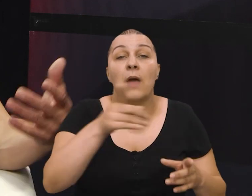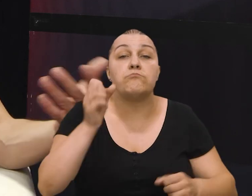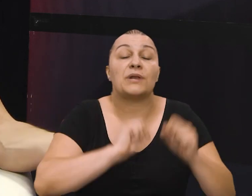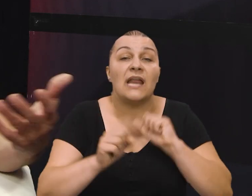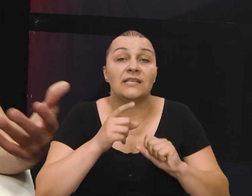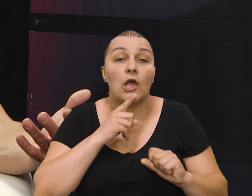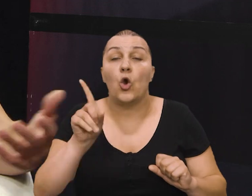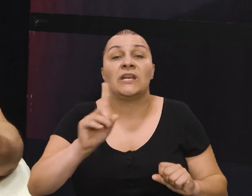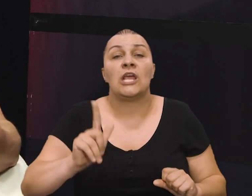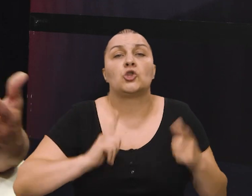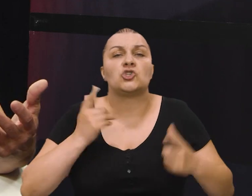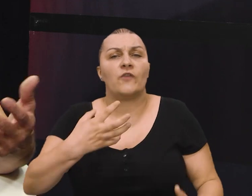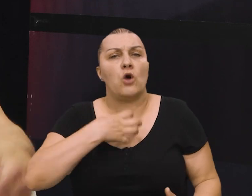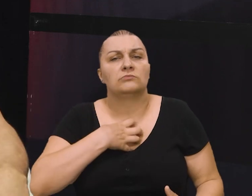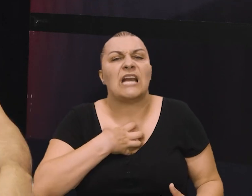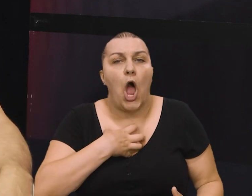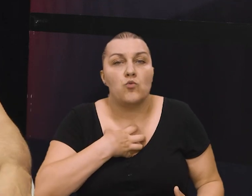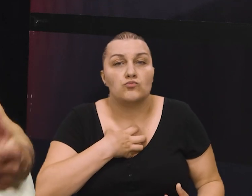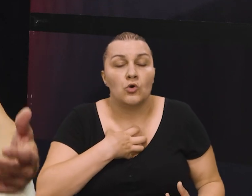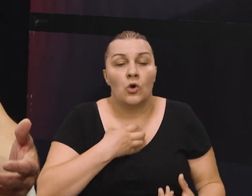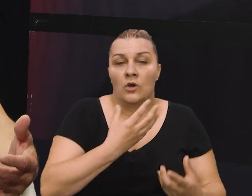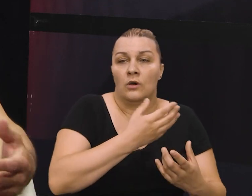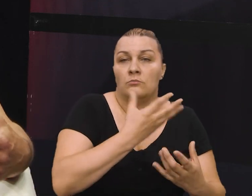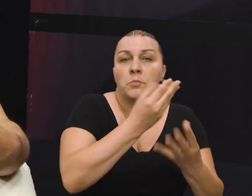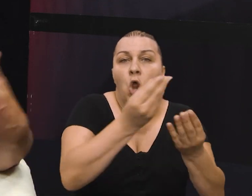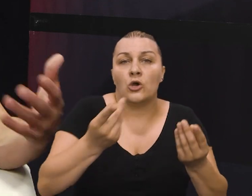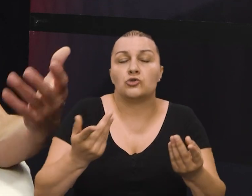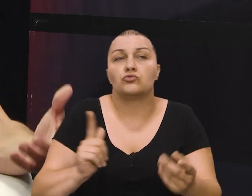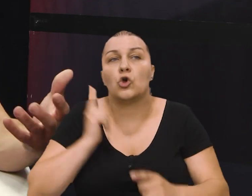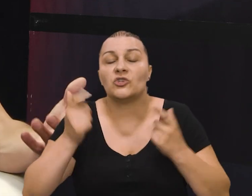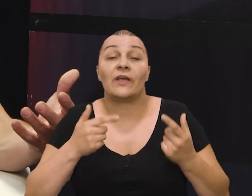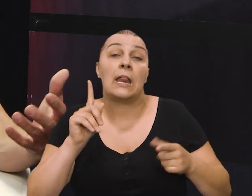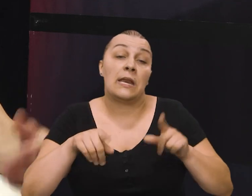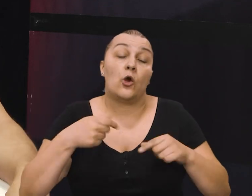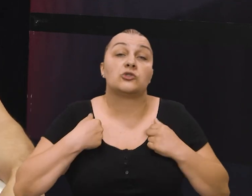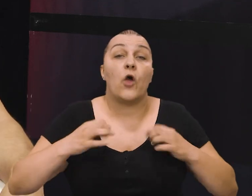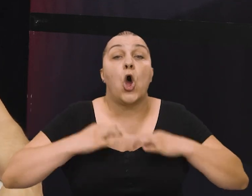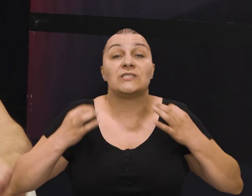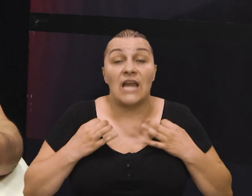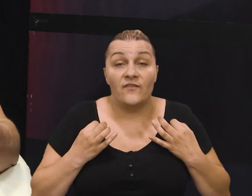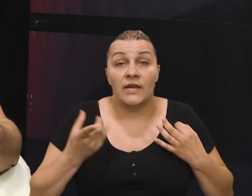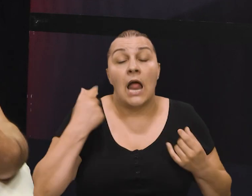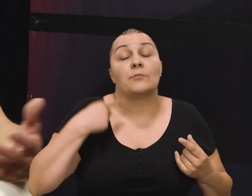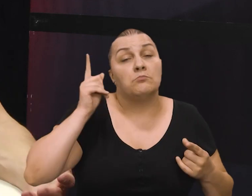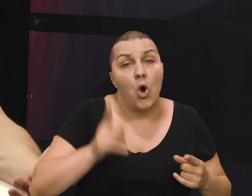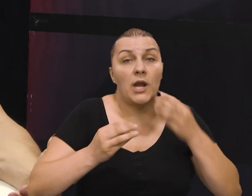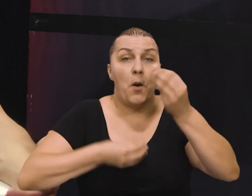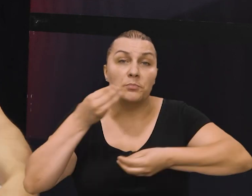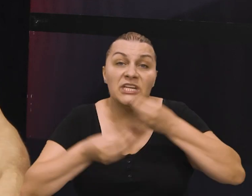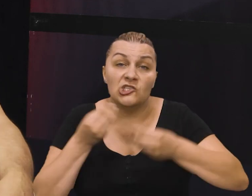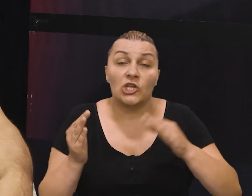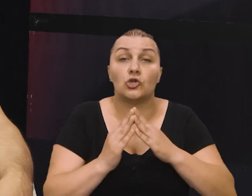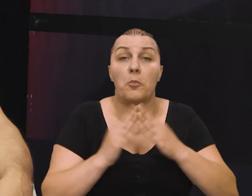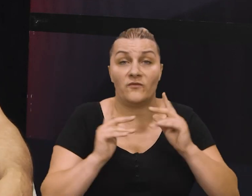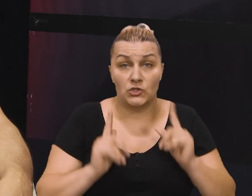doživio traumu kroz ovo vrijeme maso je nas doživilo neko svoje ozdravljenje jel međutim ako nećemo pričati o